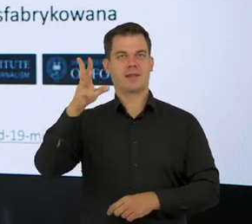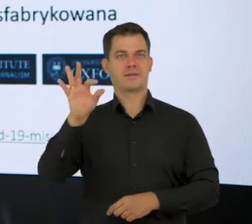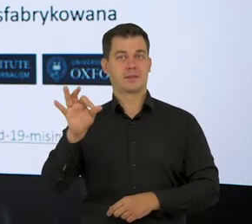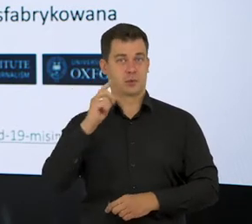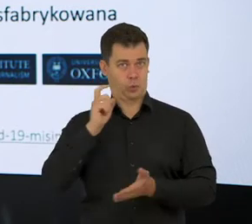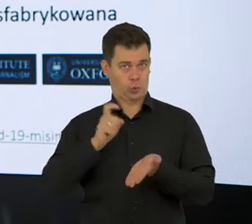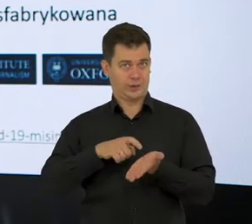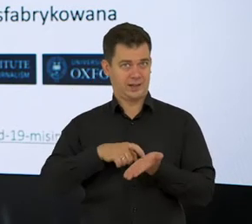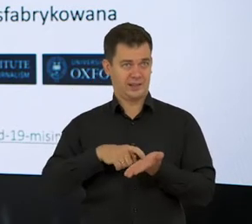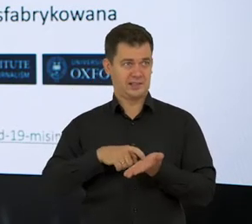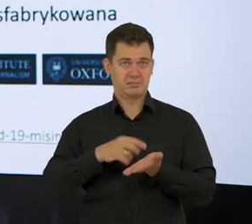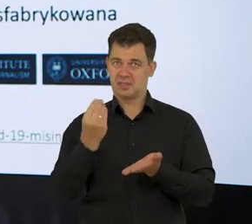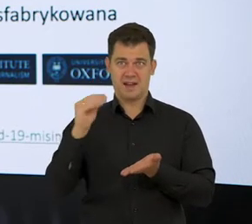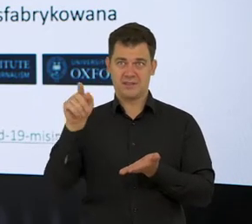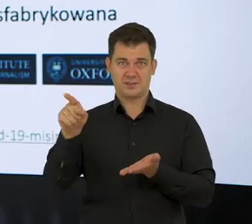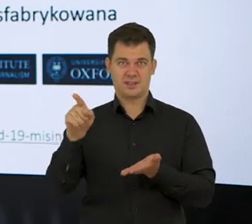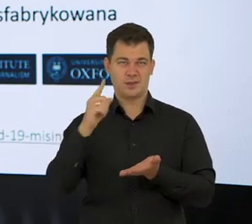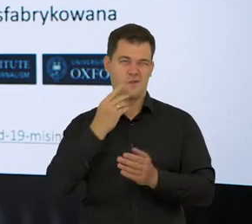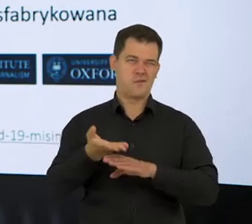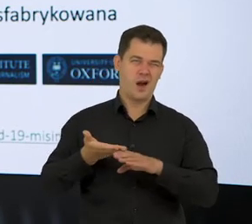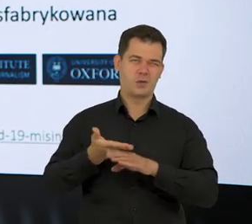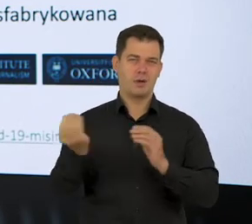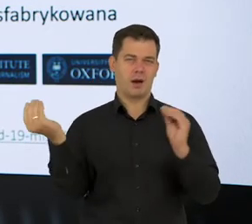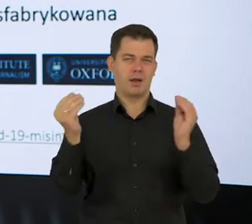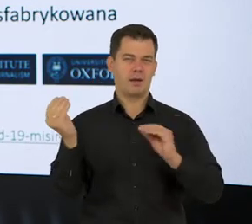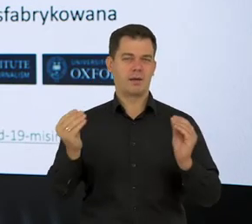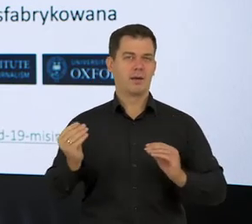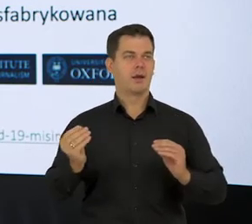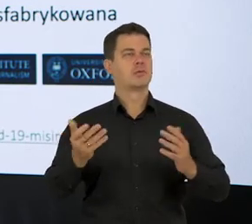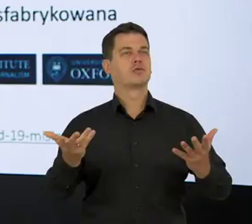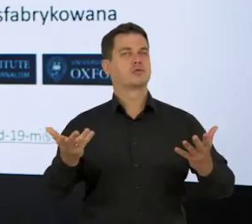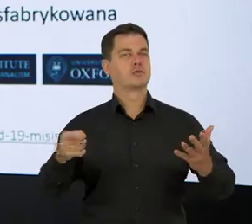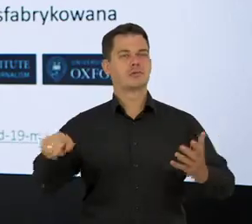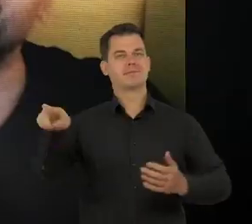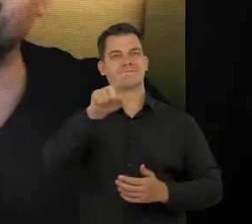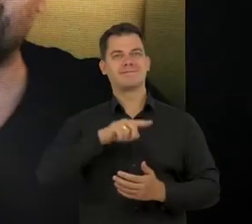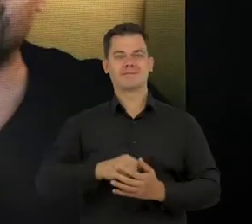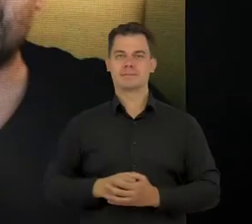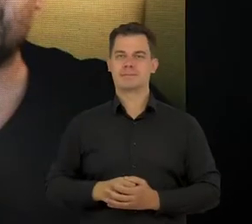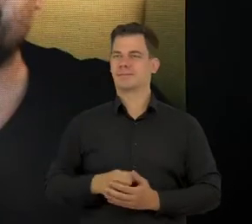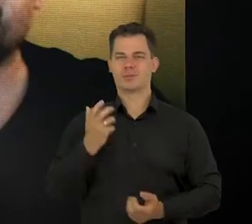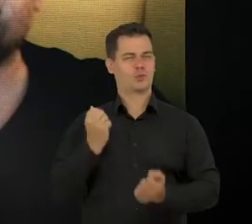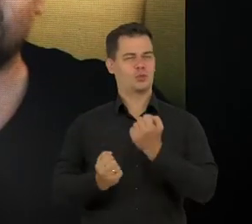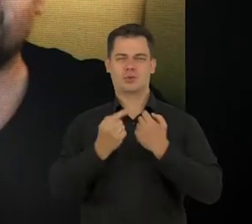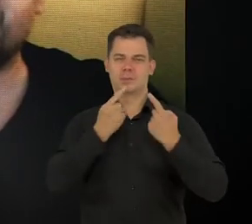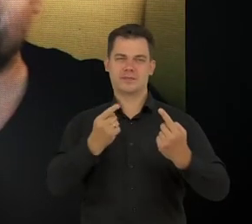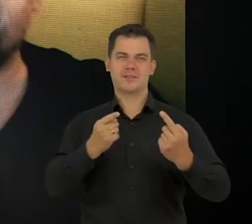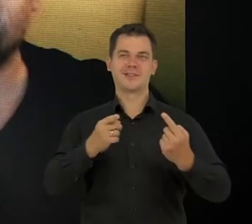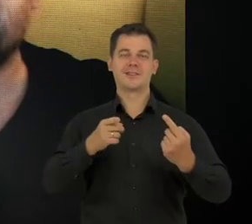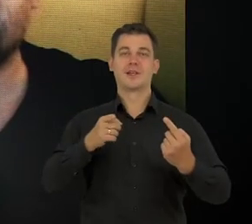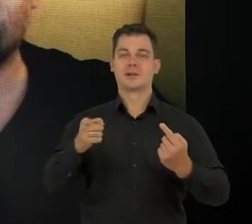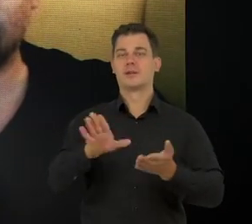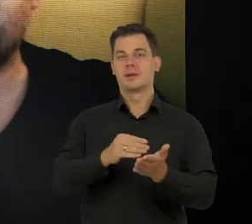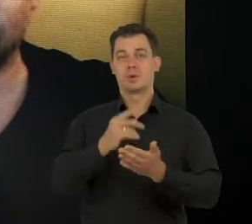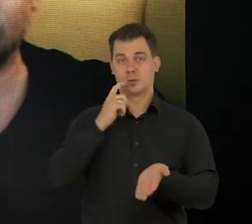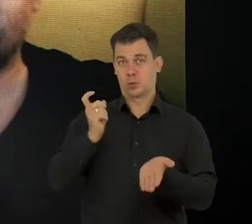strzelał, że na Twitterze, ale szczerze mówiąc nie sprawdzałem żadnych statystyk. Czy można coś na ten temat powiedzieć? Są jakieś badania? Trudno powiedzieć, ponieważ u nas na przykład